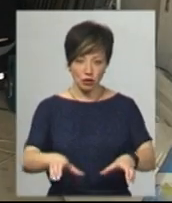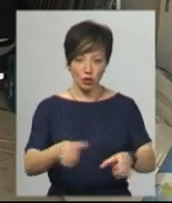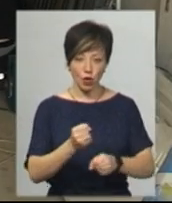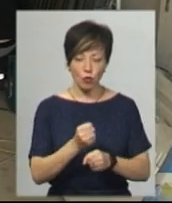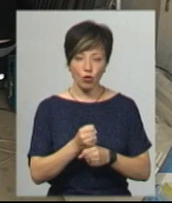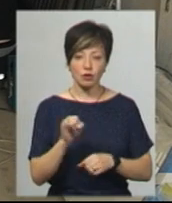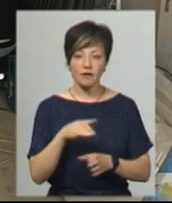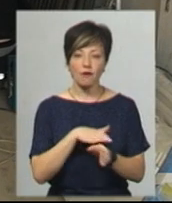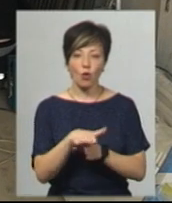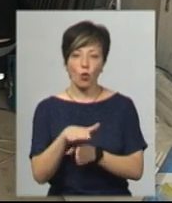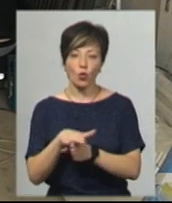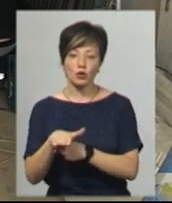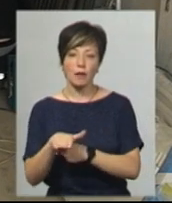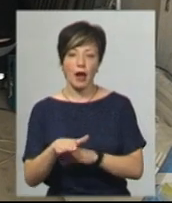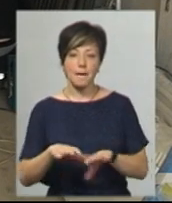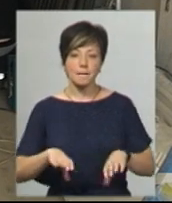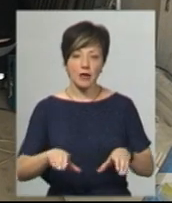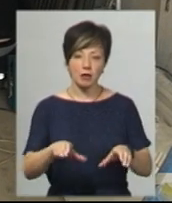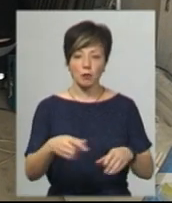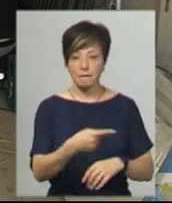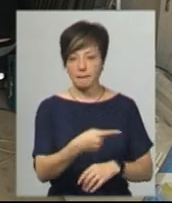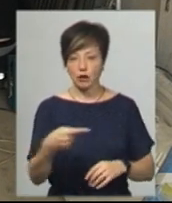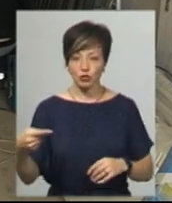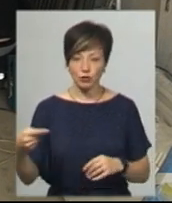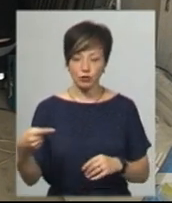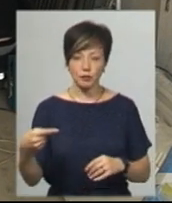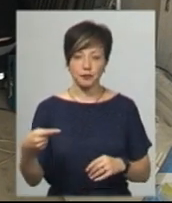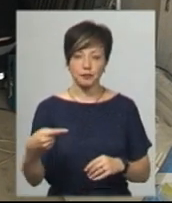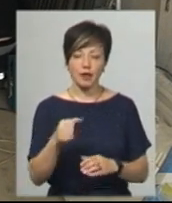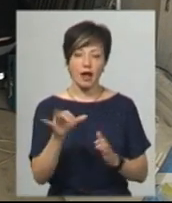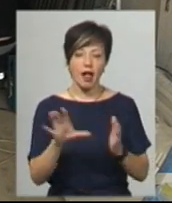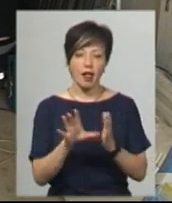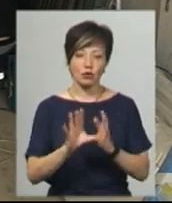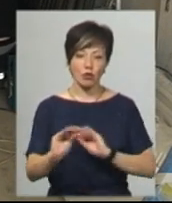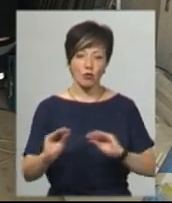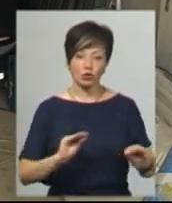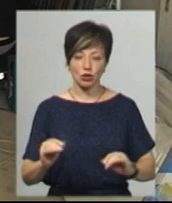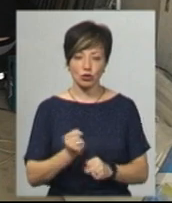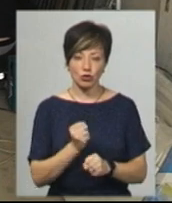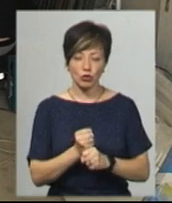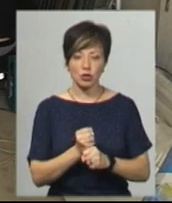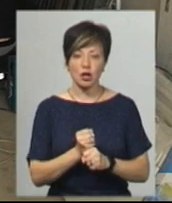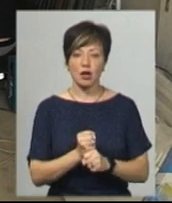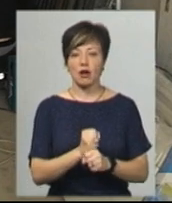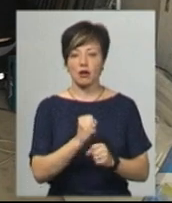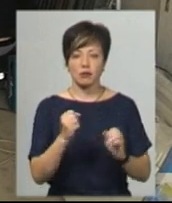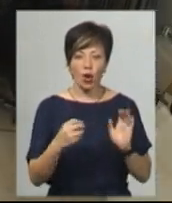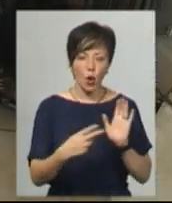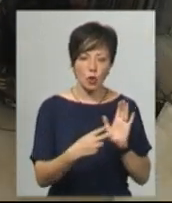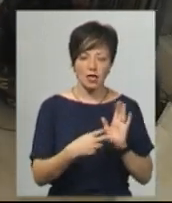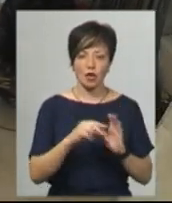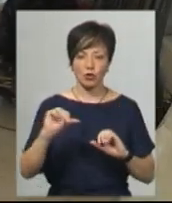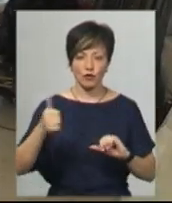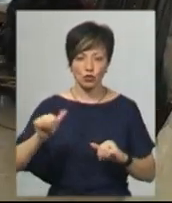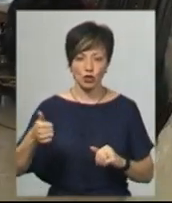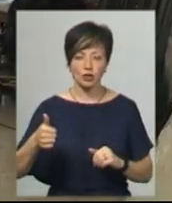виконуємо роботи плиточні по першому поверху, електромонтажні роботи, монтаж розеток, включателів,